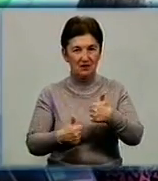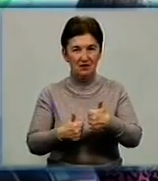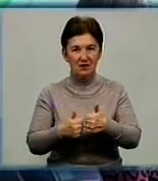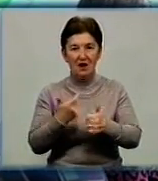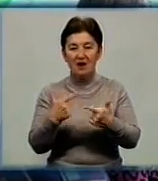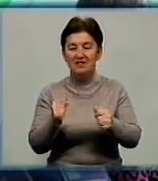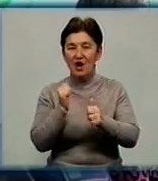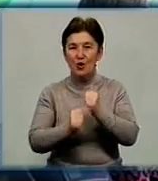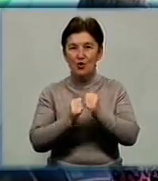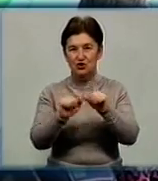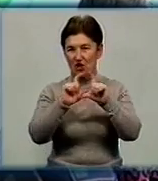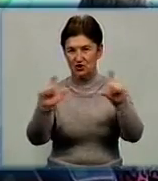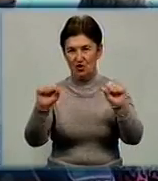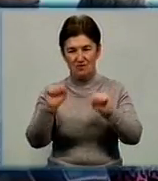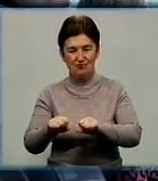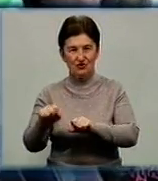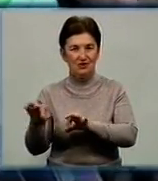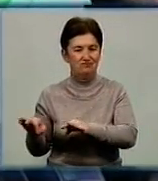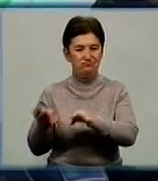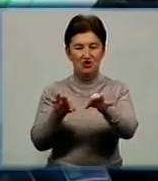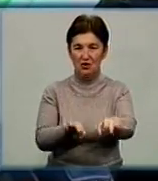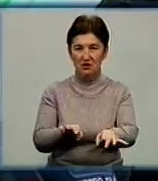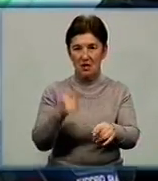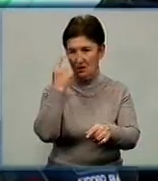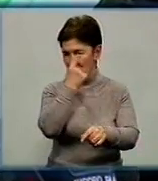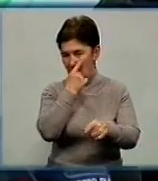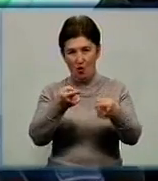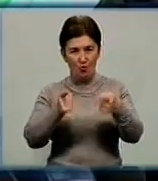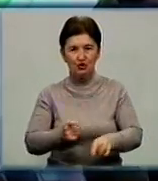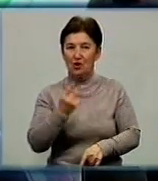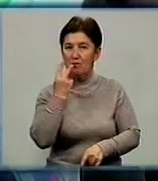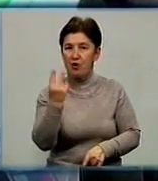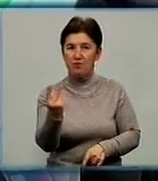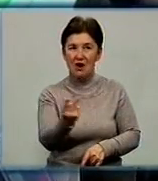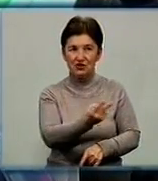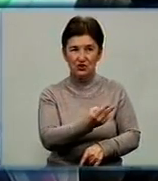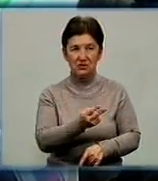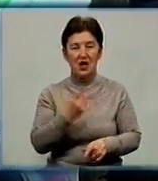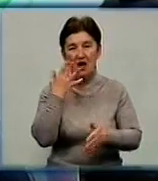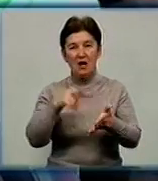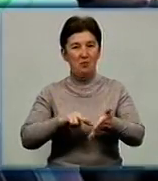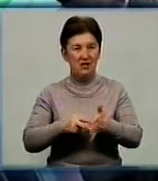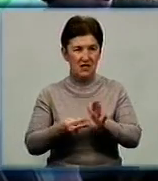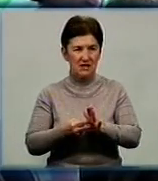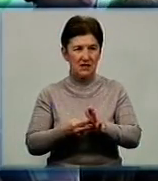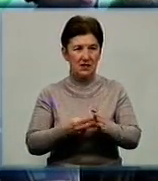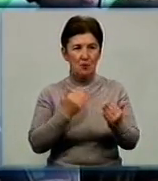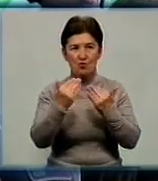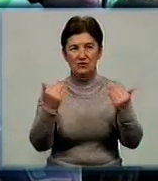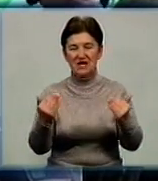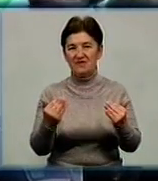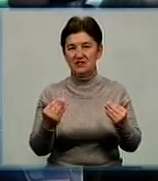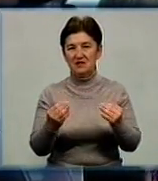Не кожна школа може до нас доїхати, а в очі побачити на базах шкіл. Плануємо музеї виставки Чижевського,